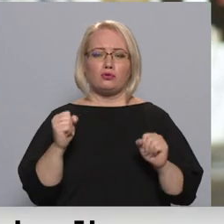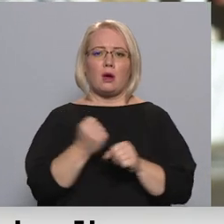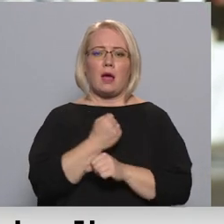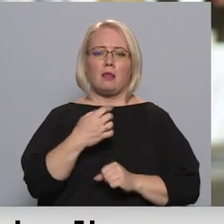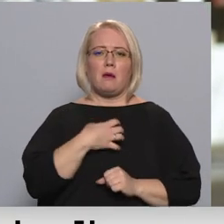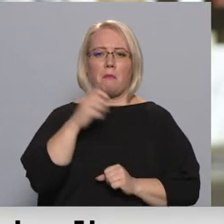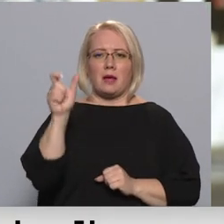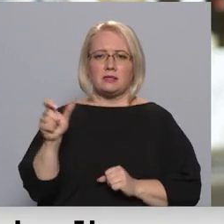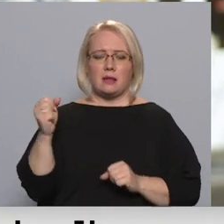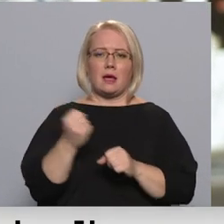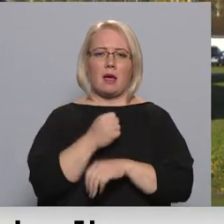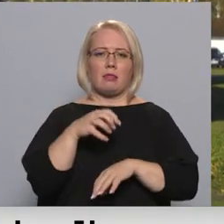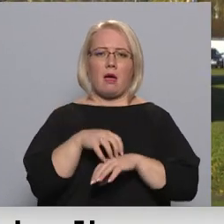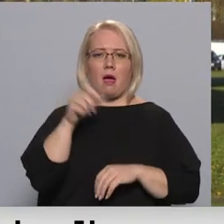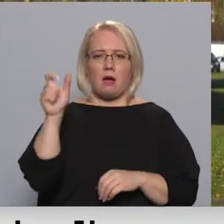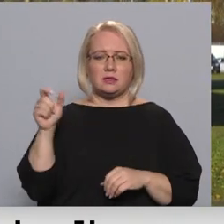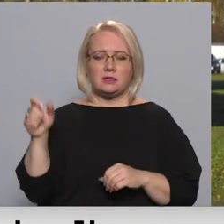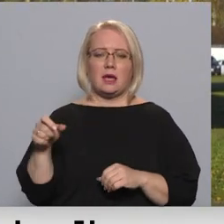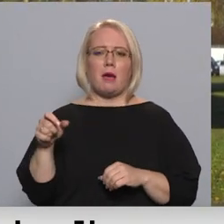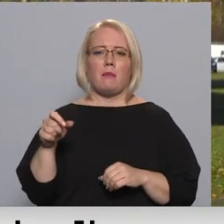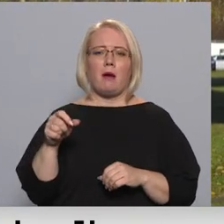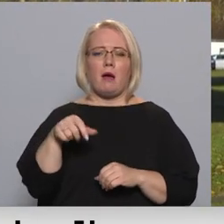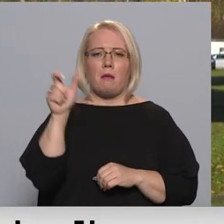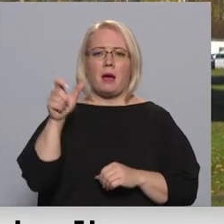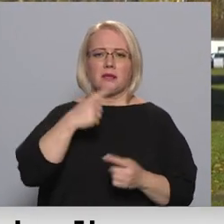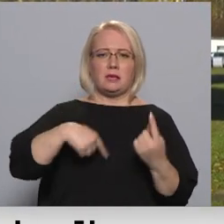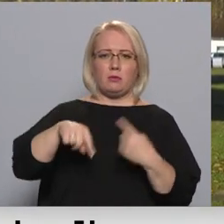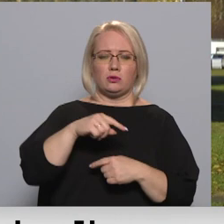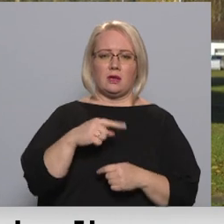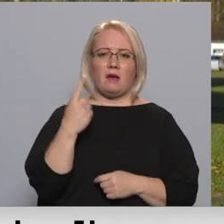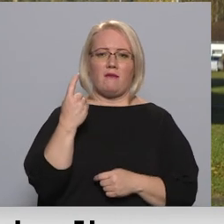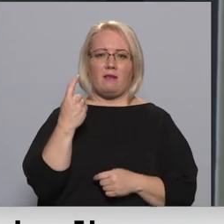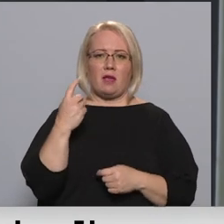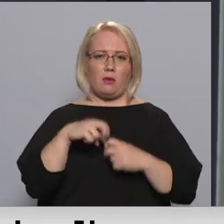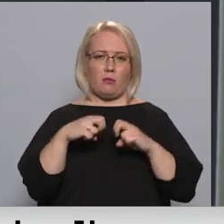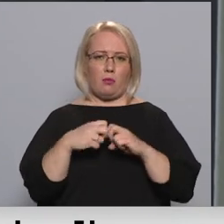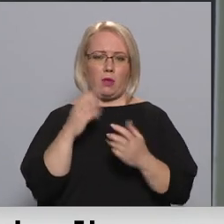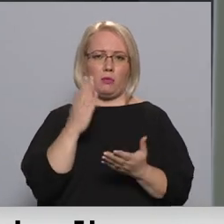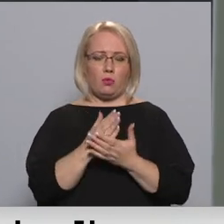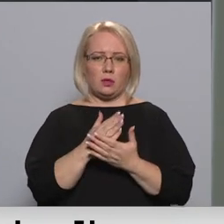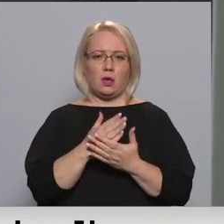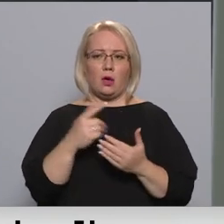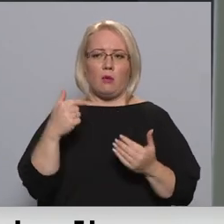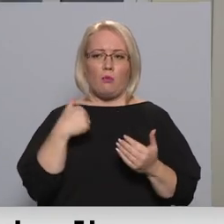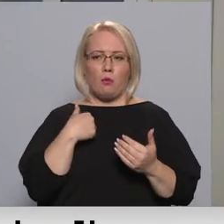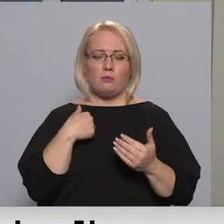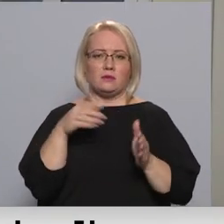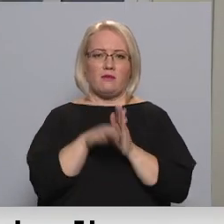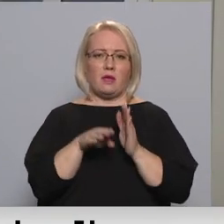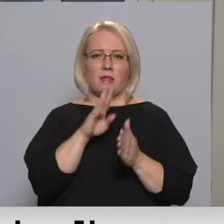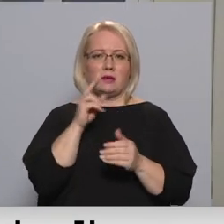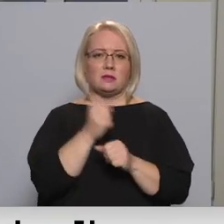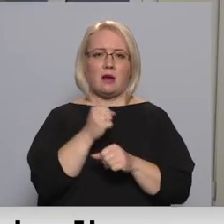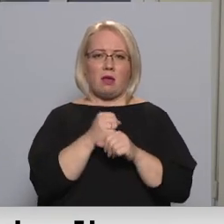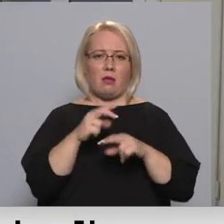pacientiem, gan ārstiem pacientu plūsmu. Vēl viena ķibala mums ir notikusi. Mums ir vienkārši izgājis no ierindas, viens